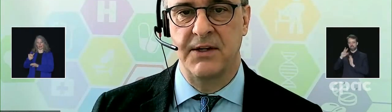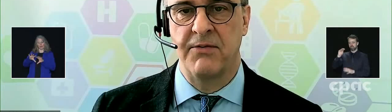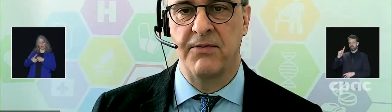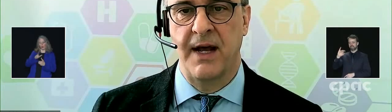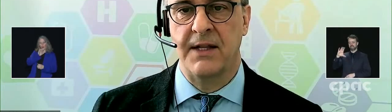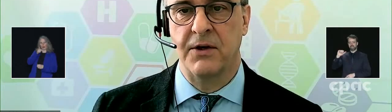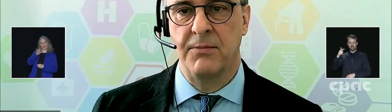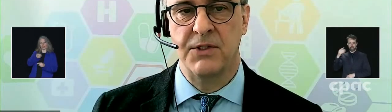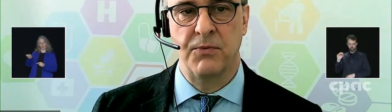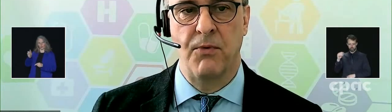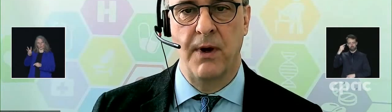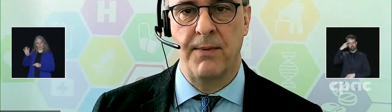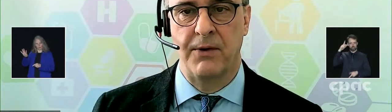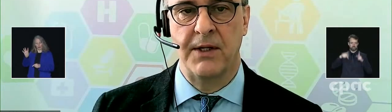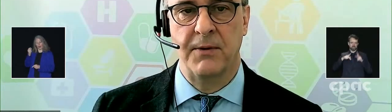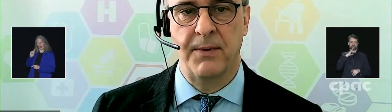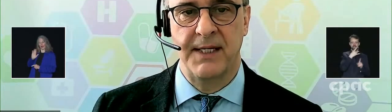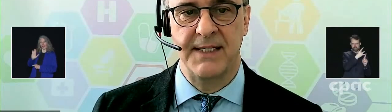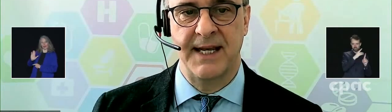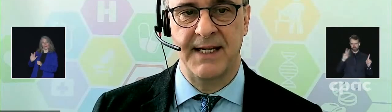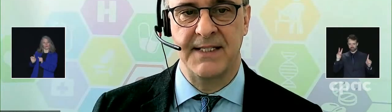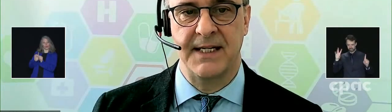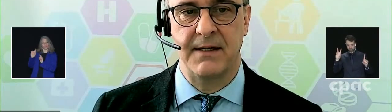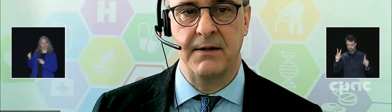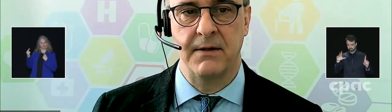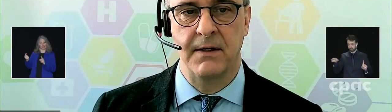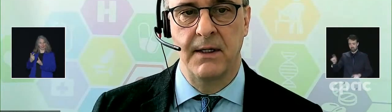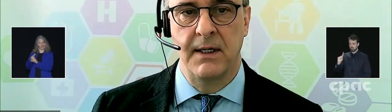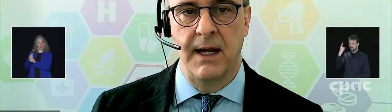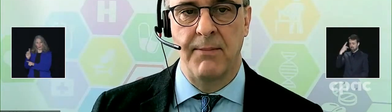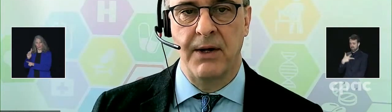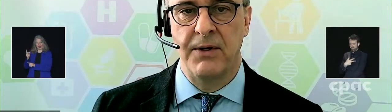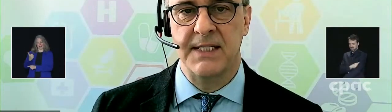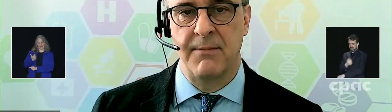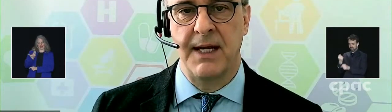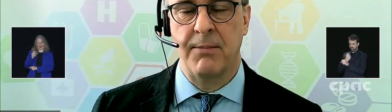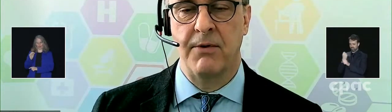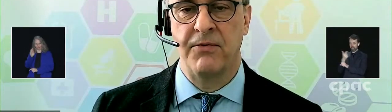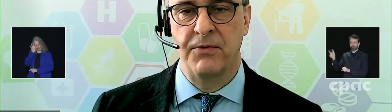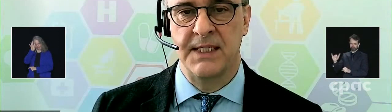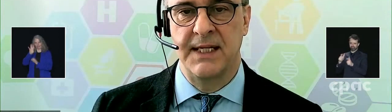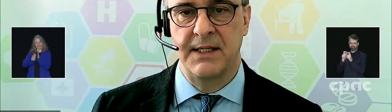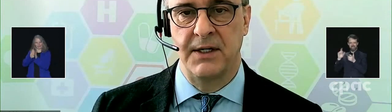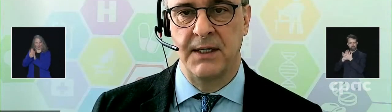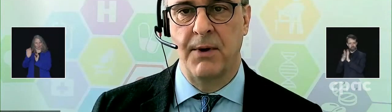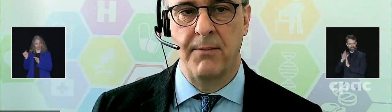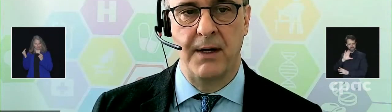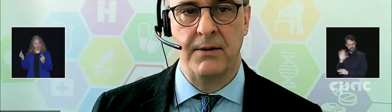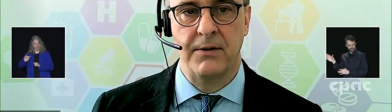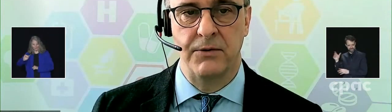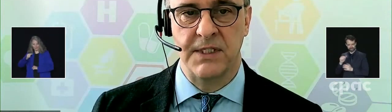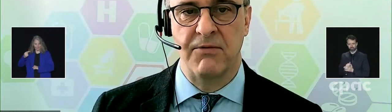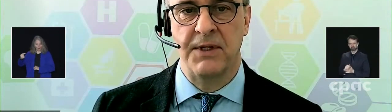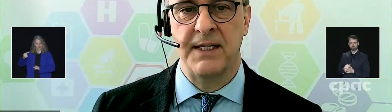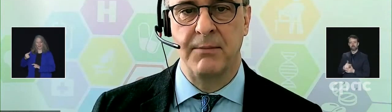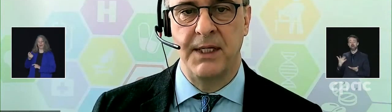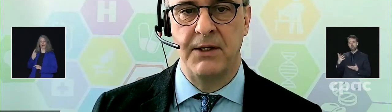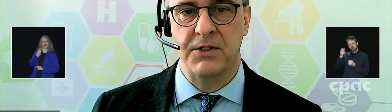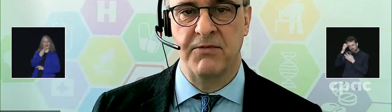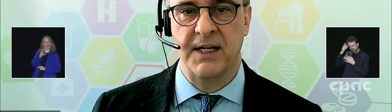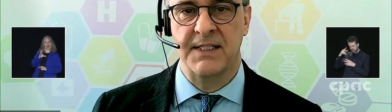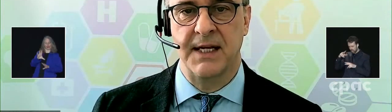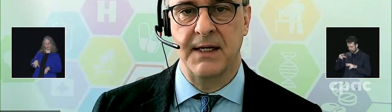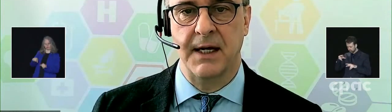la COVID-19 à être mis au point par une entreprise canadienne. Après un examen approfondi des données probantes, nous avons